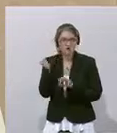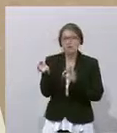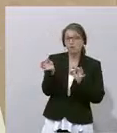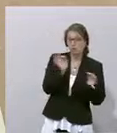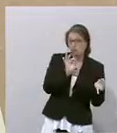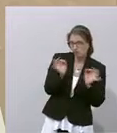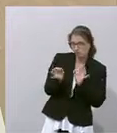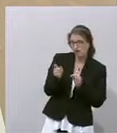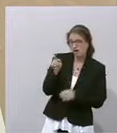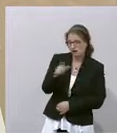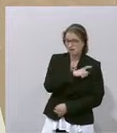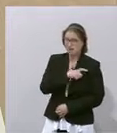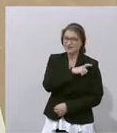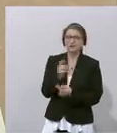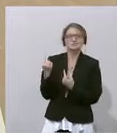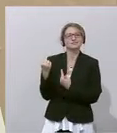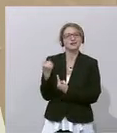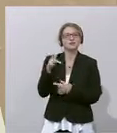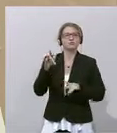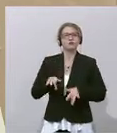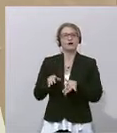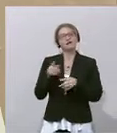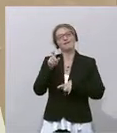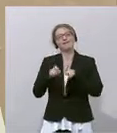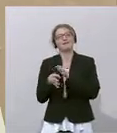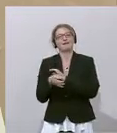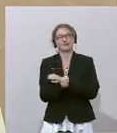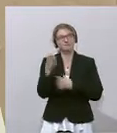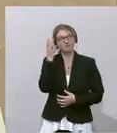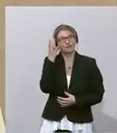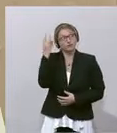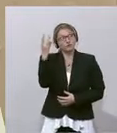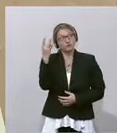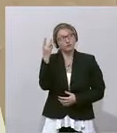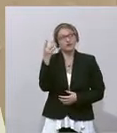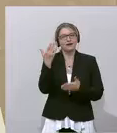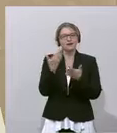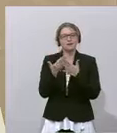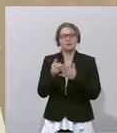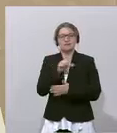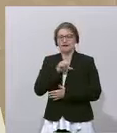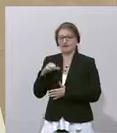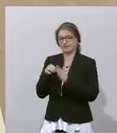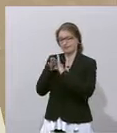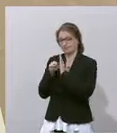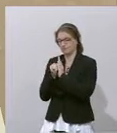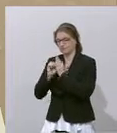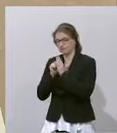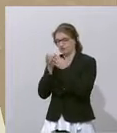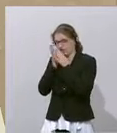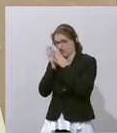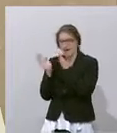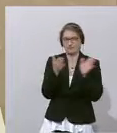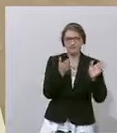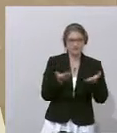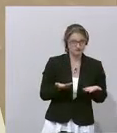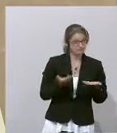einen Hackerangriff erfunden hat, um vom eigenen beabsichtigen Gesetzesbuch abzulenken. Wenn sich das als